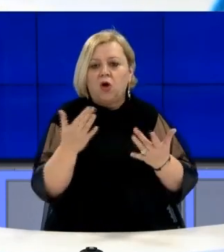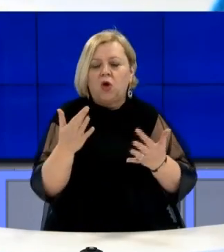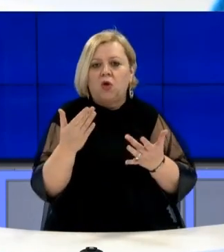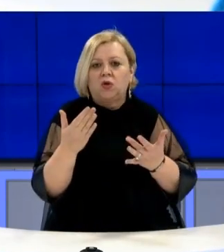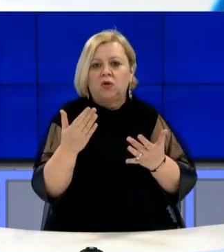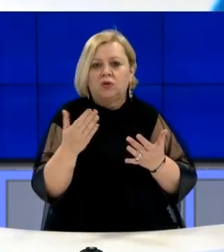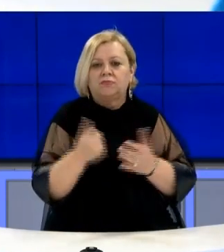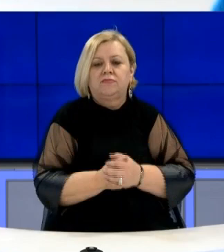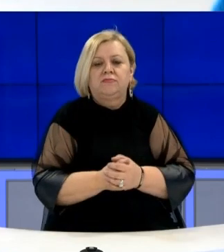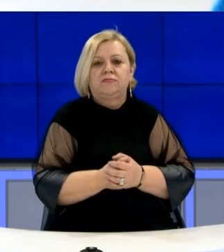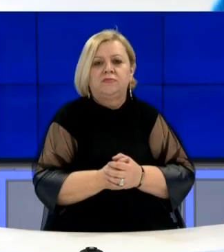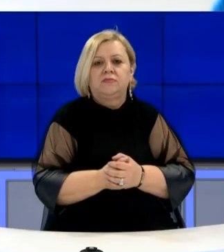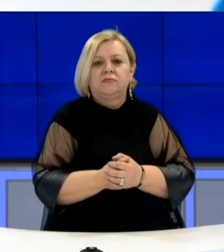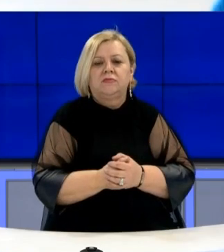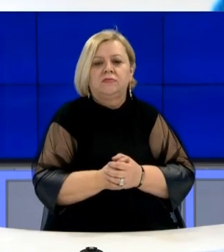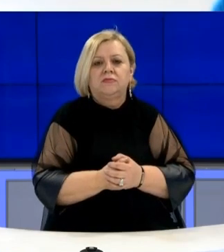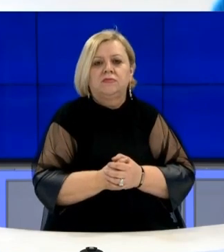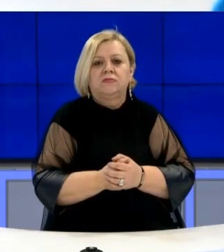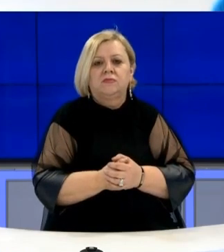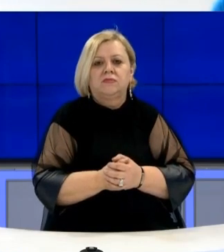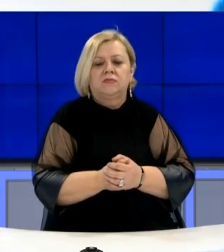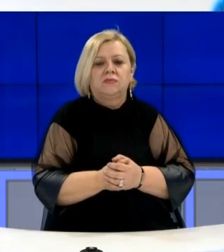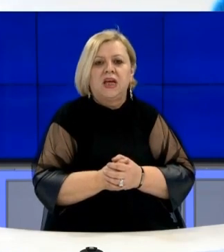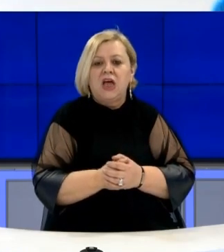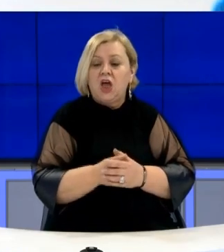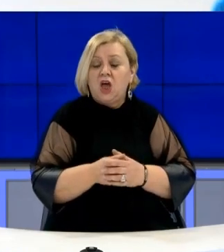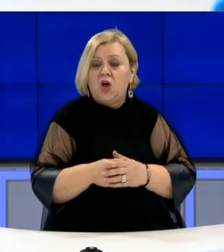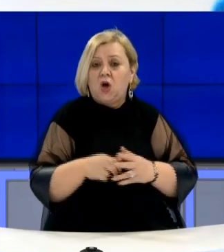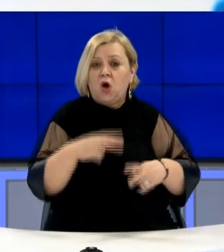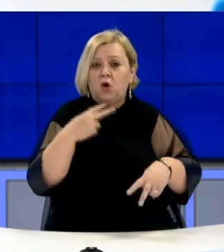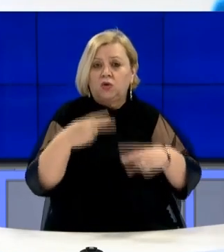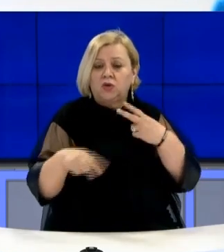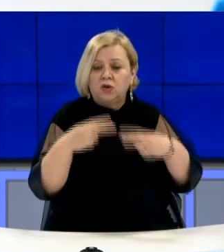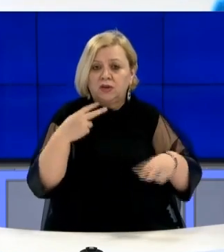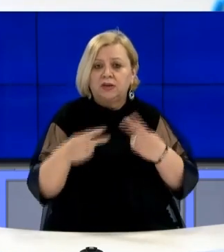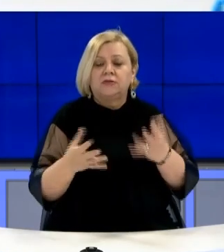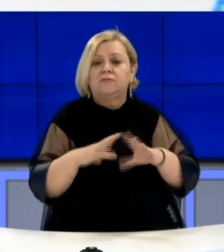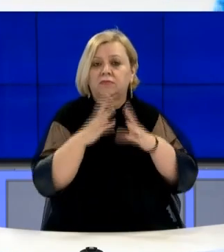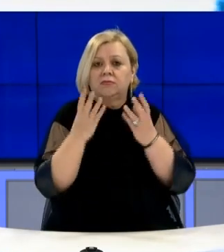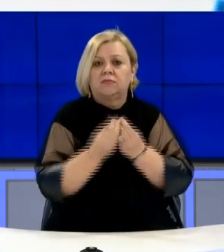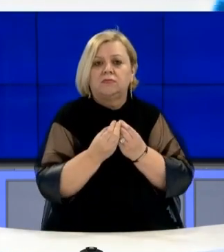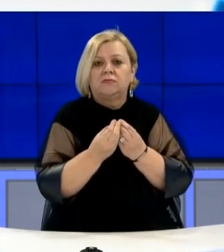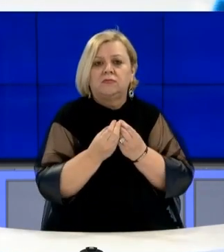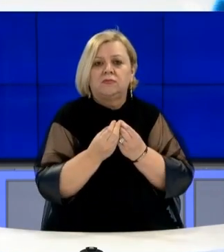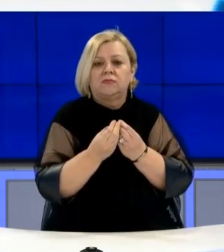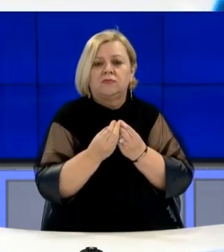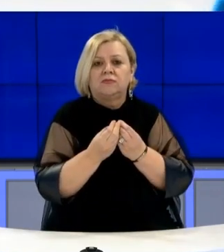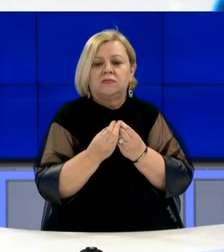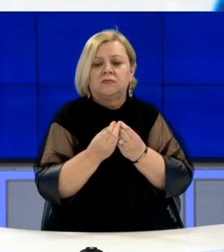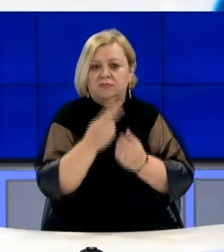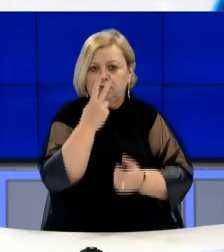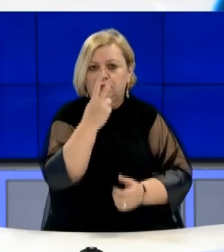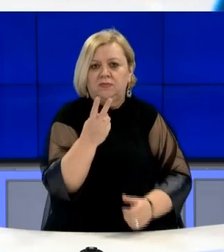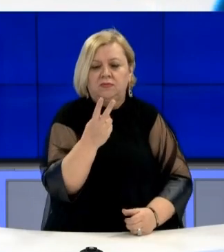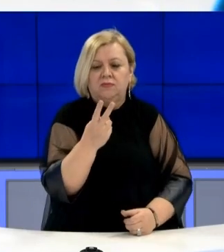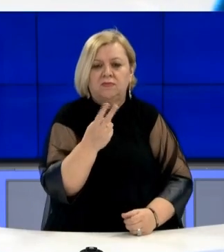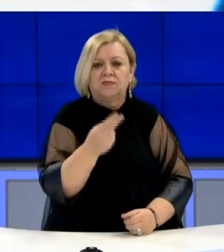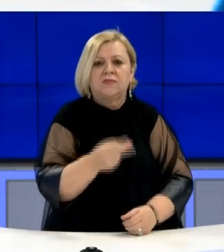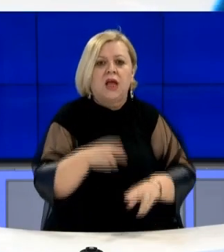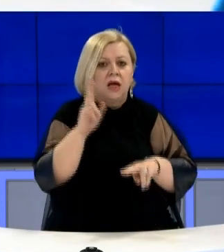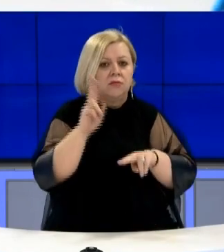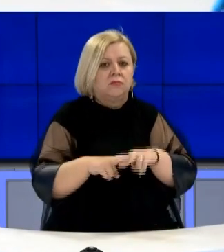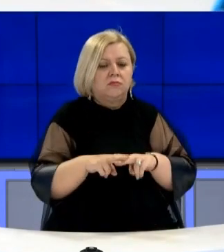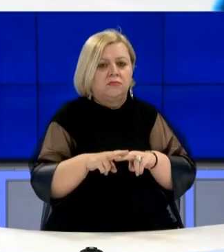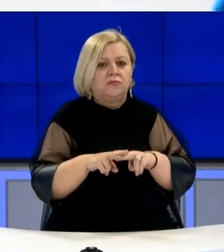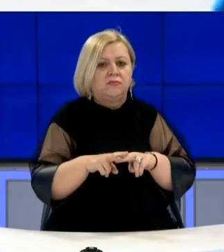ndatë sektorit të gastronomis, turizmi, hotelerism, përgjësi, dhe pomë që atje jenë caktume vetëm 3